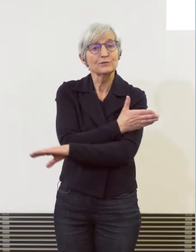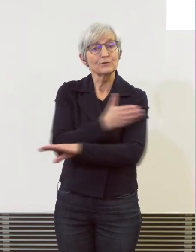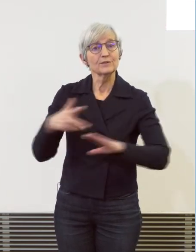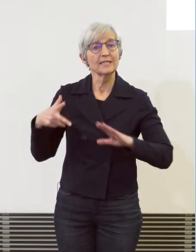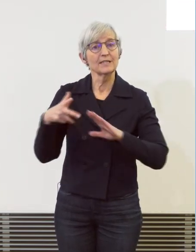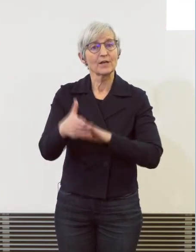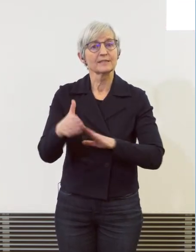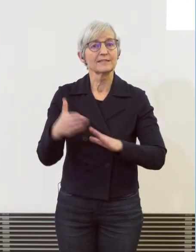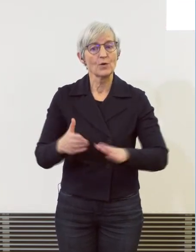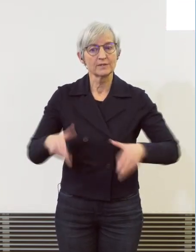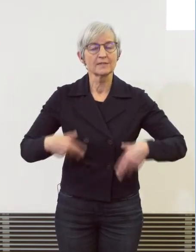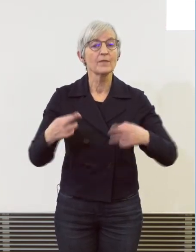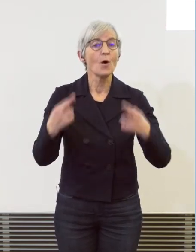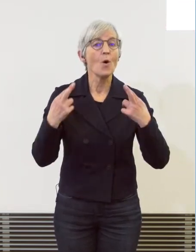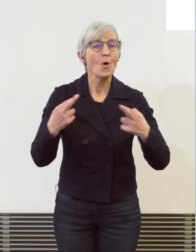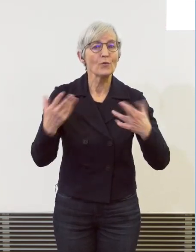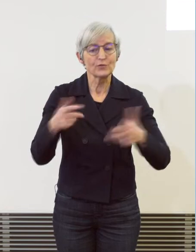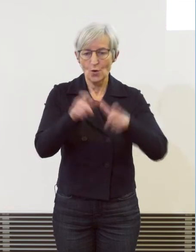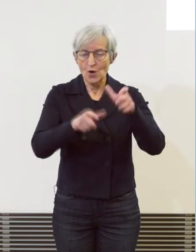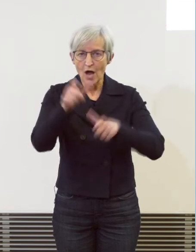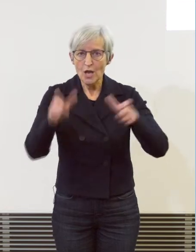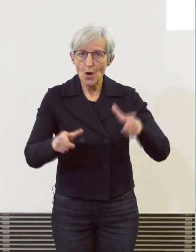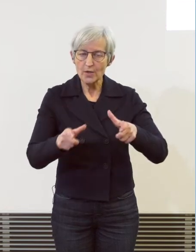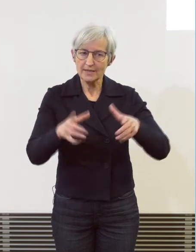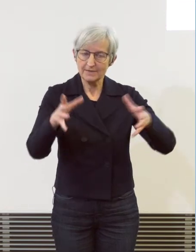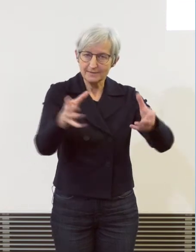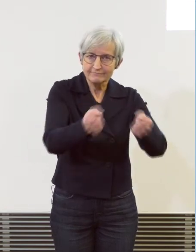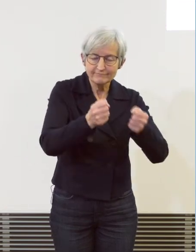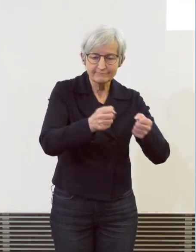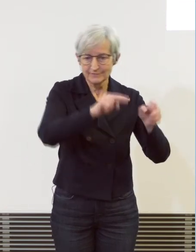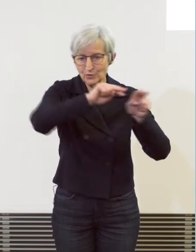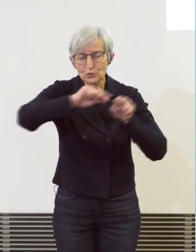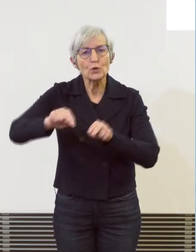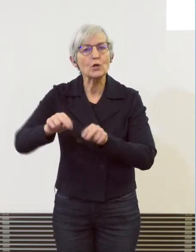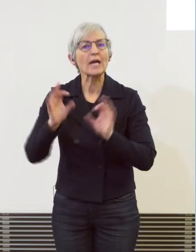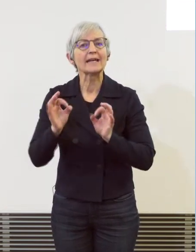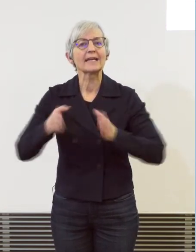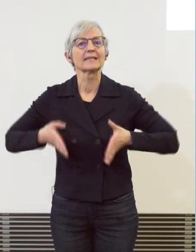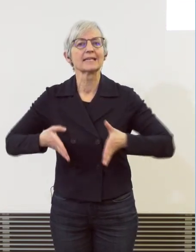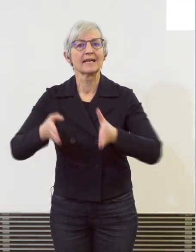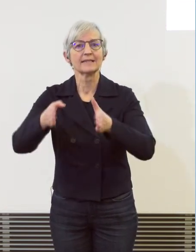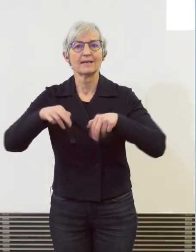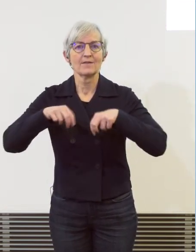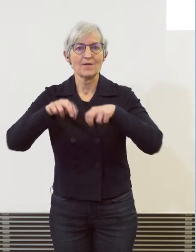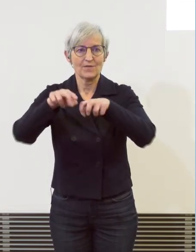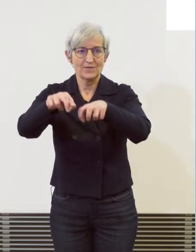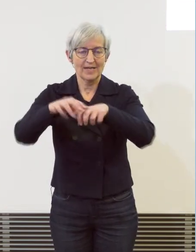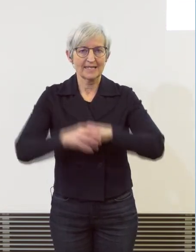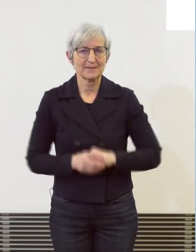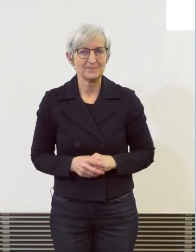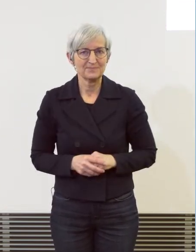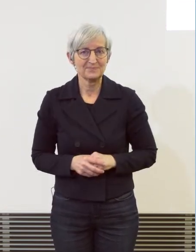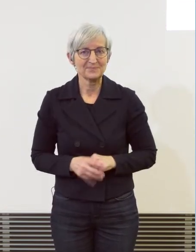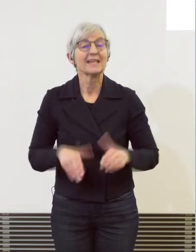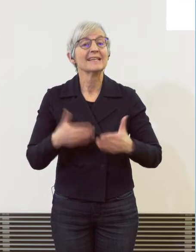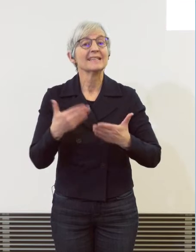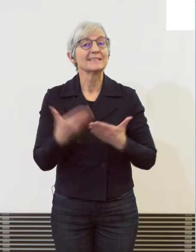besteht, dass die Leute auf den rechten Weg finden. So, das sind die Kriminalitätszahlen.